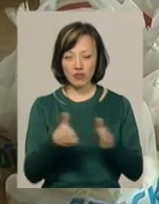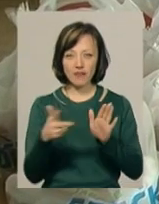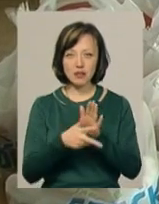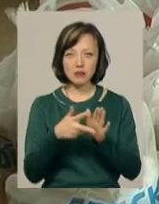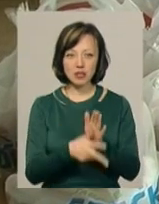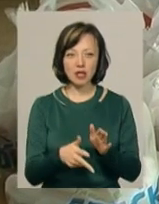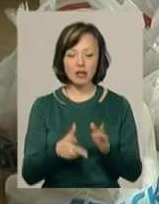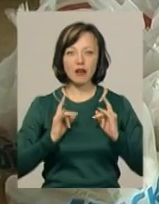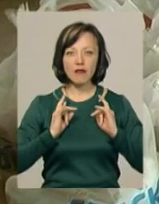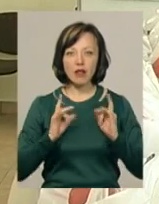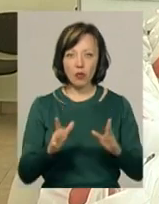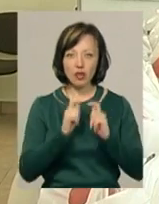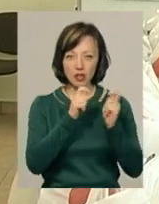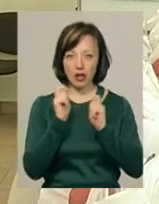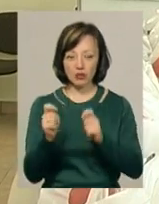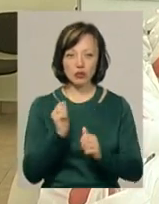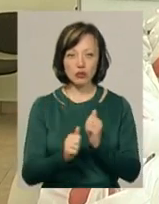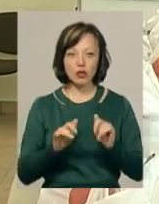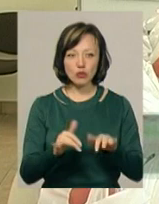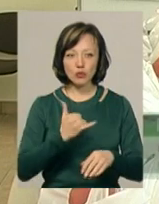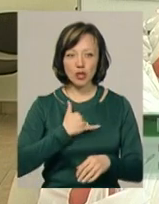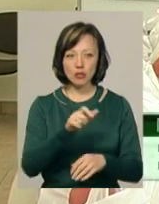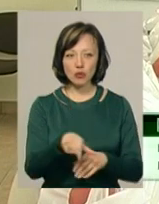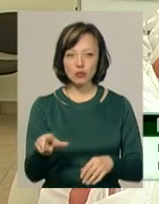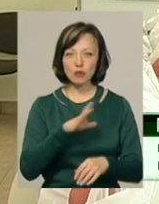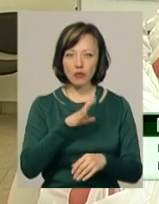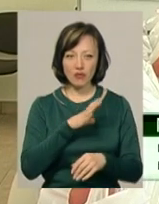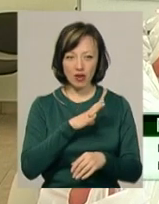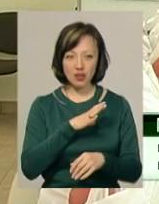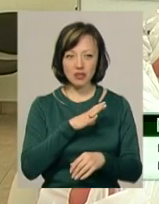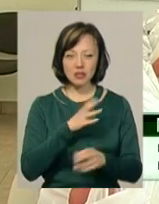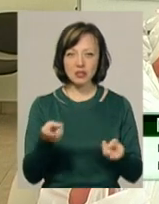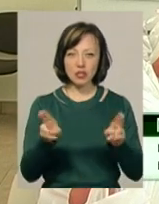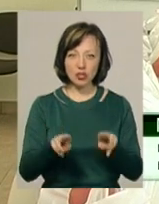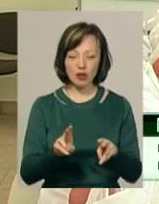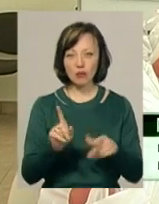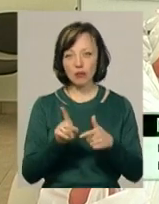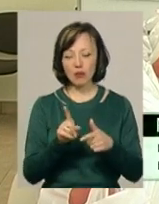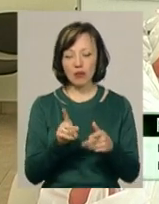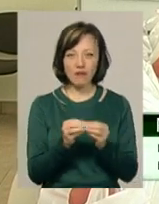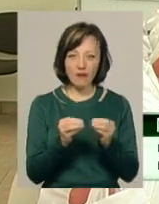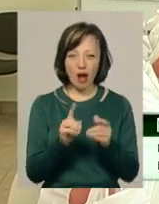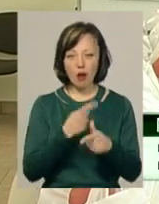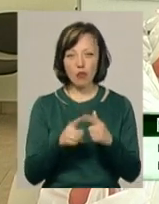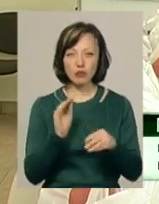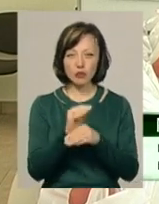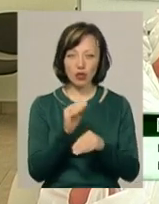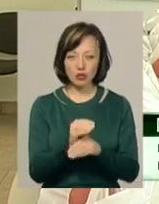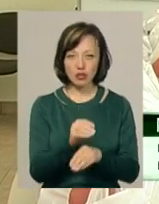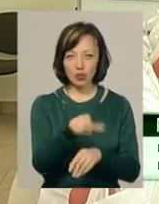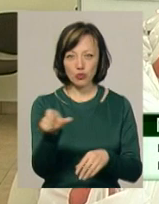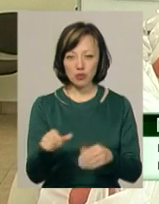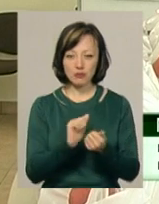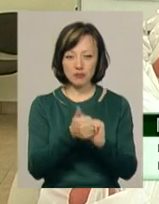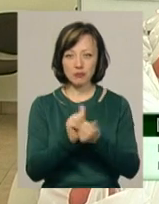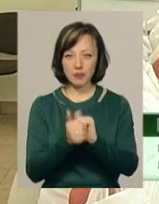80 великодніх дарунків. «За кожної акції в нас люди бувають ті ж самі, залишаються, буває додаються інші люди, тому що відбувається кожних півроку в нас